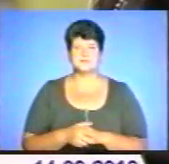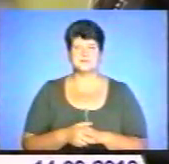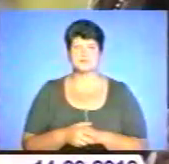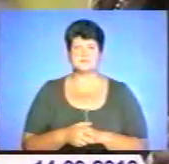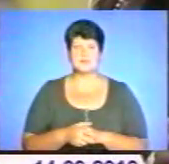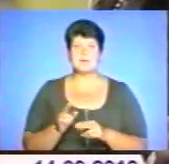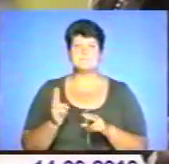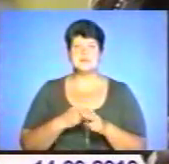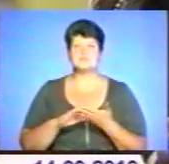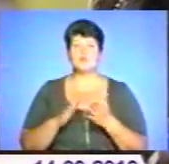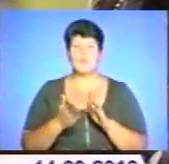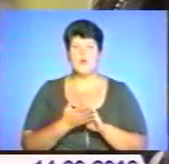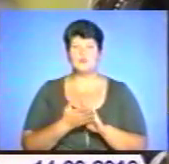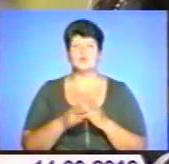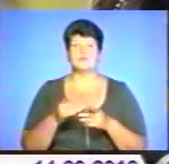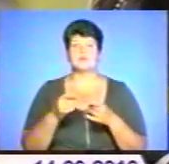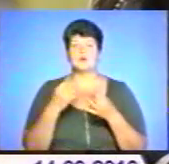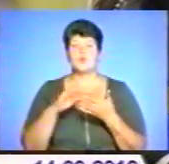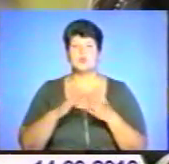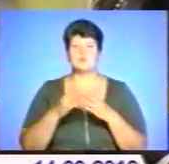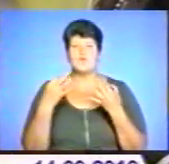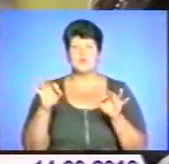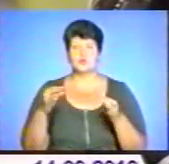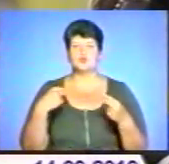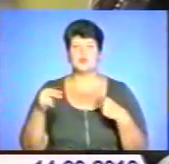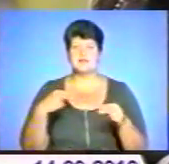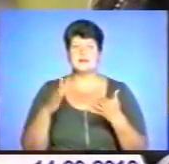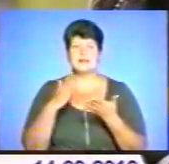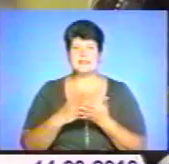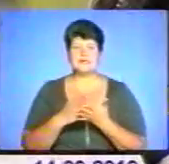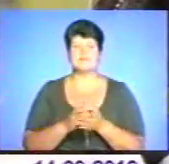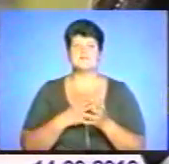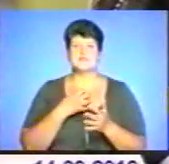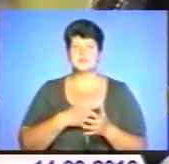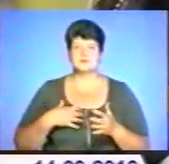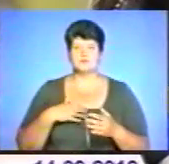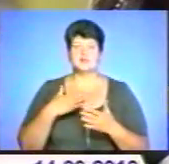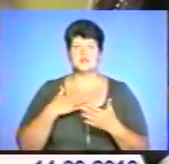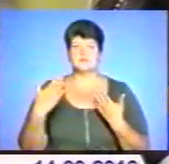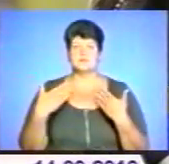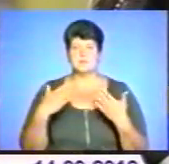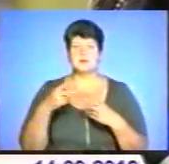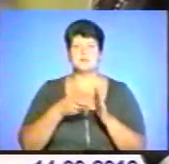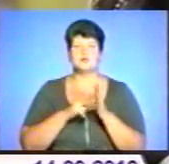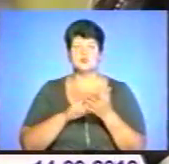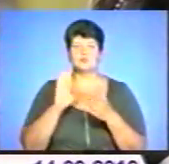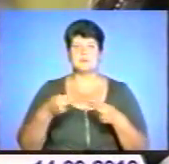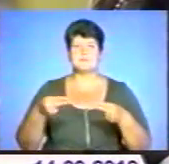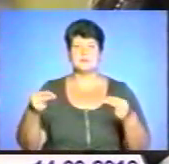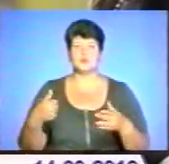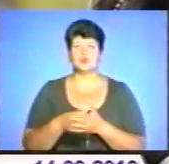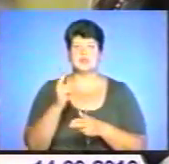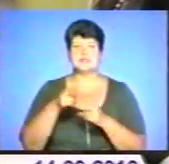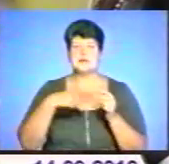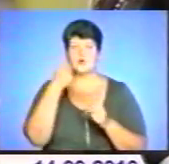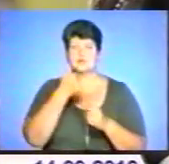Безумовно, угода про вільну торгівлю є важливим елементом наших торговельних відносин. І ми плануємо, що її буде підписано до кінця року.